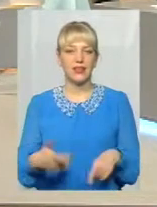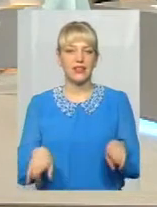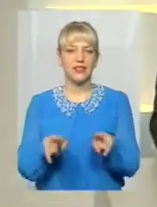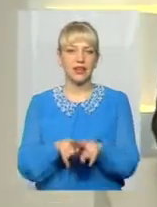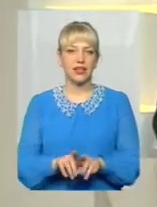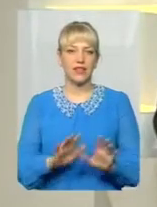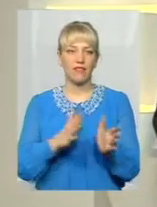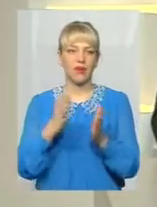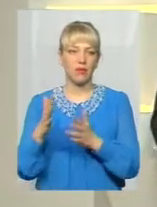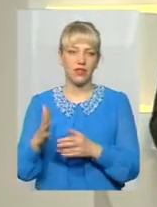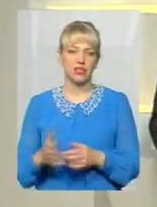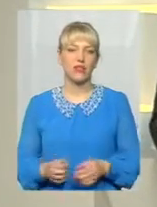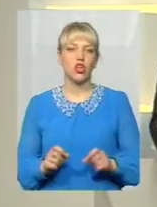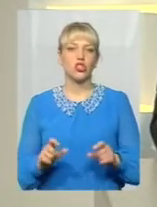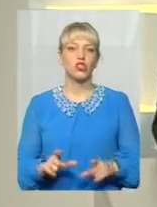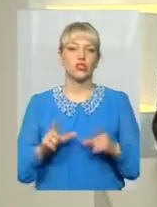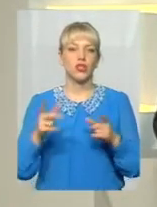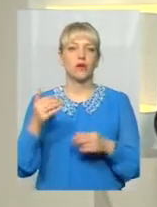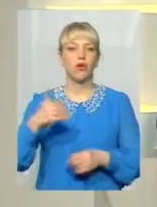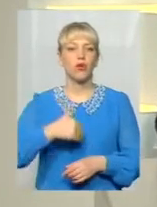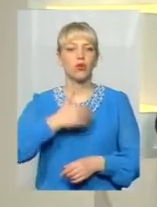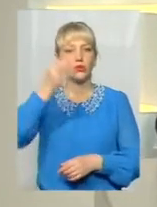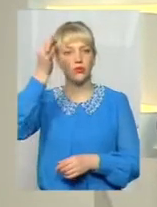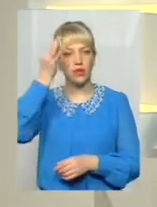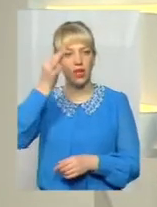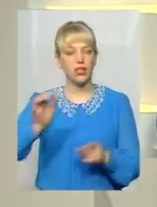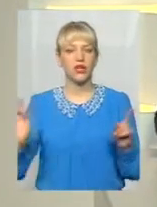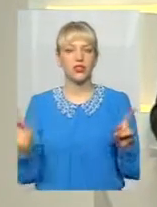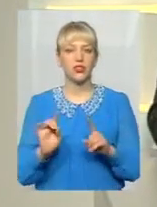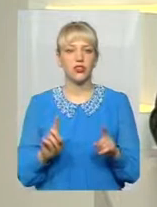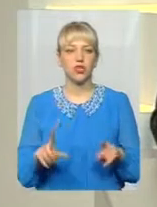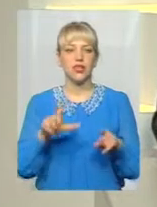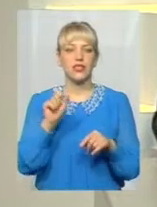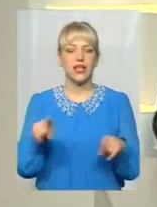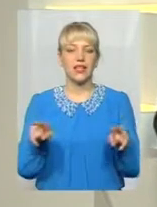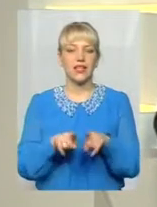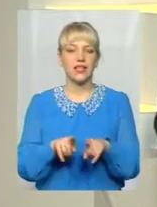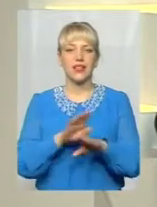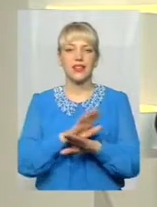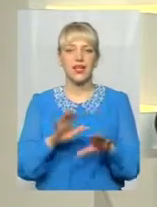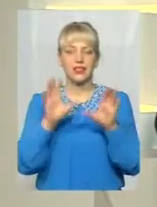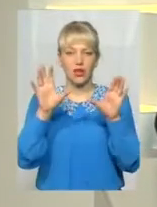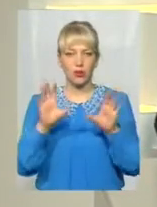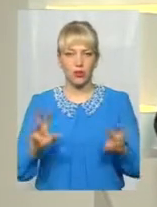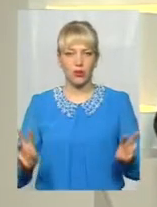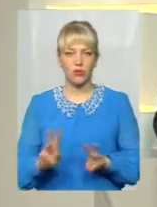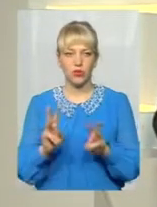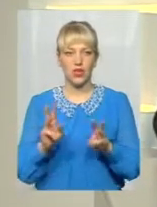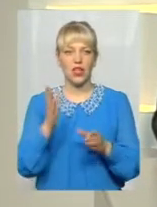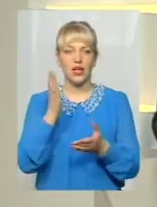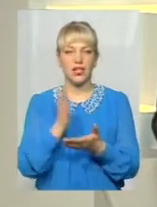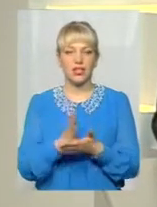Дякую, пане Андрію. Ми також хочемо нагадати, що за такі несанкціоновані пожежі є не тільки адміністративна,